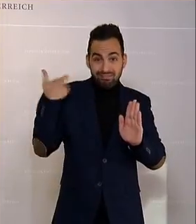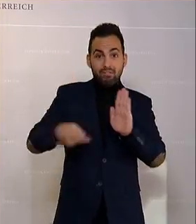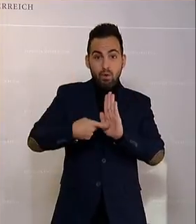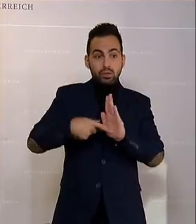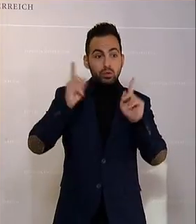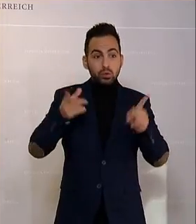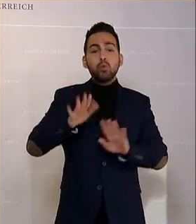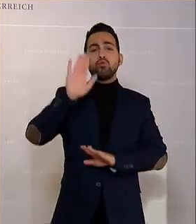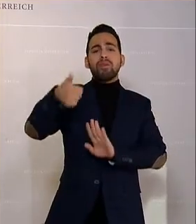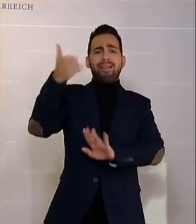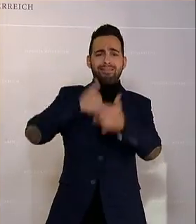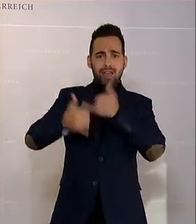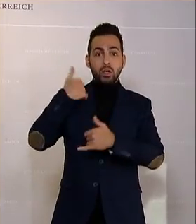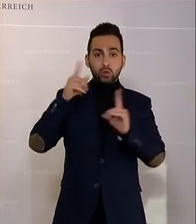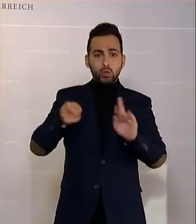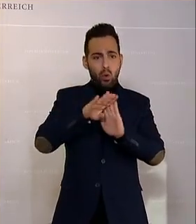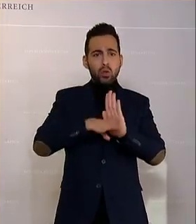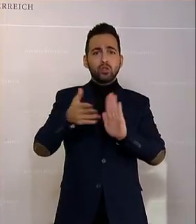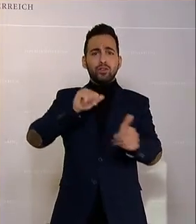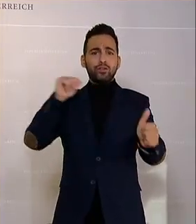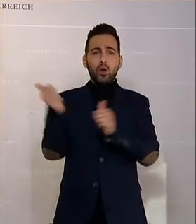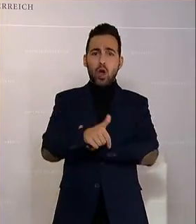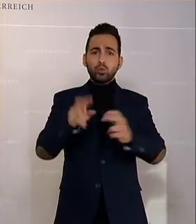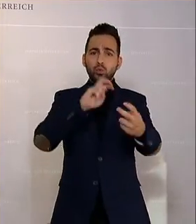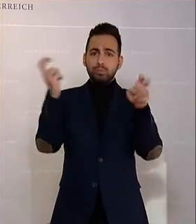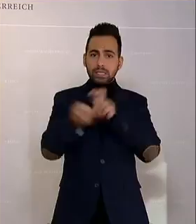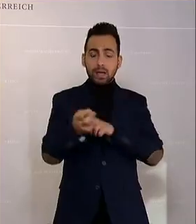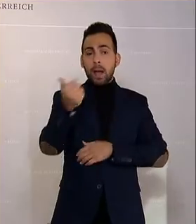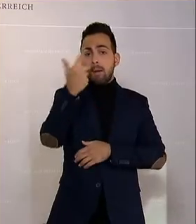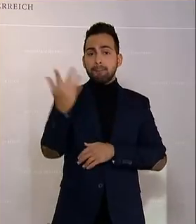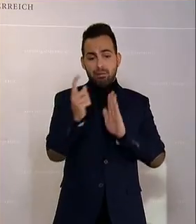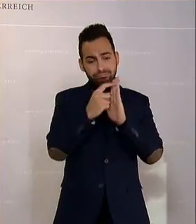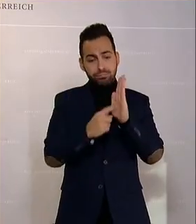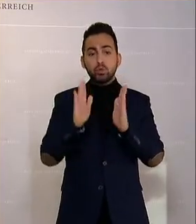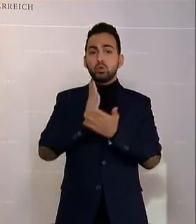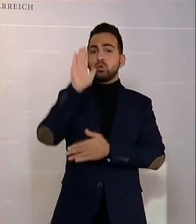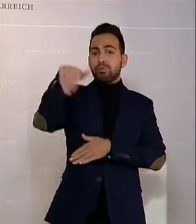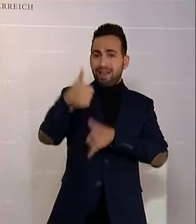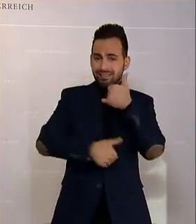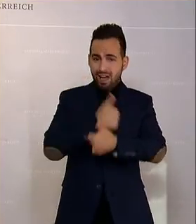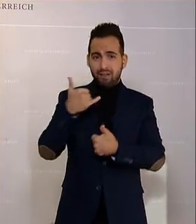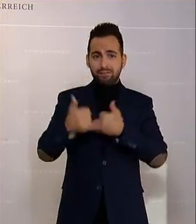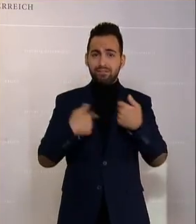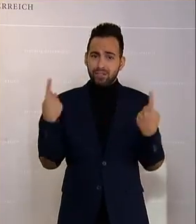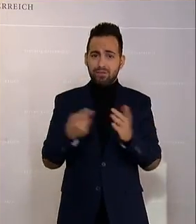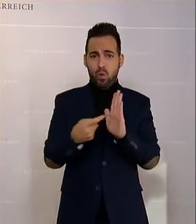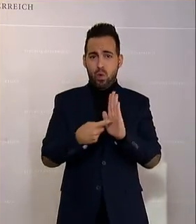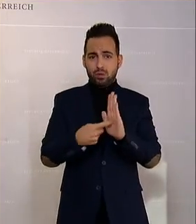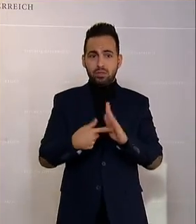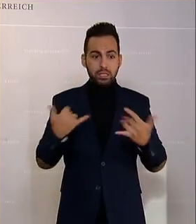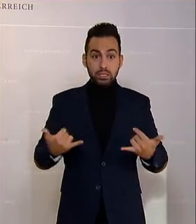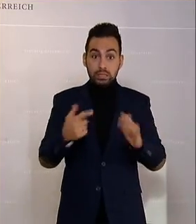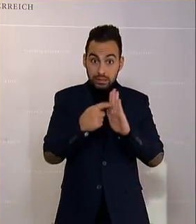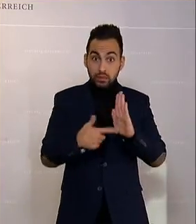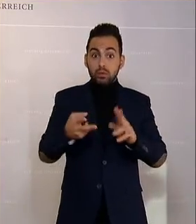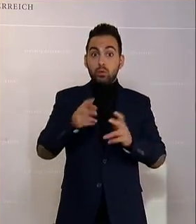bereits vor über einem Jahr, auch umsetzen sollen. Und ich möchte Ihnen ein paar Dinge skizzieren, die wir schon seit über einem Jahr fordern und mit denen man diese Situation gut in den